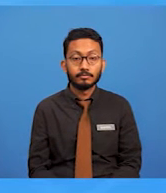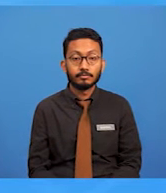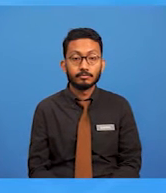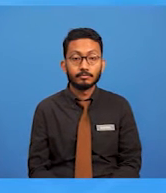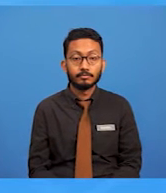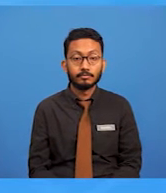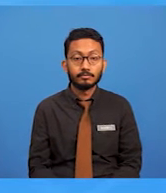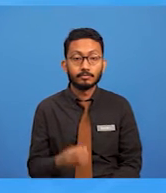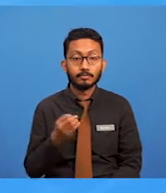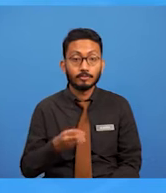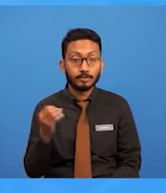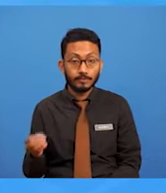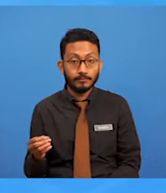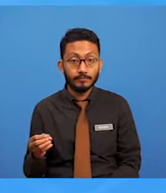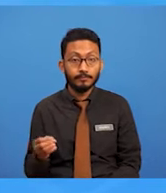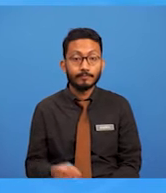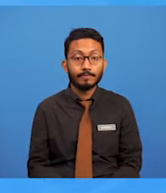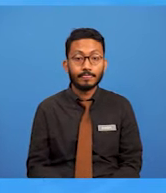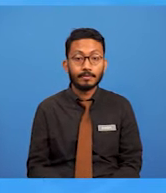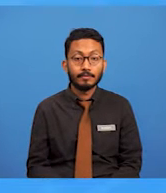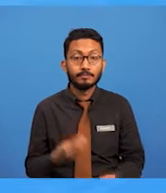dikenali sebagai vektor.